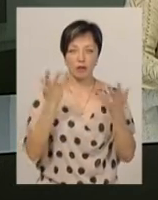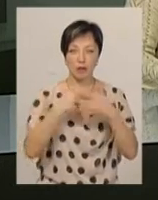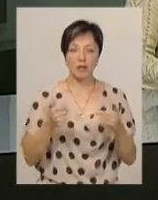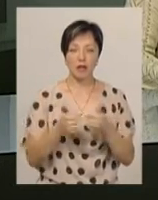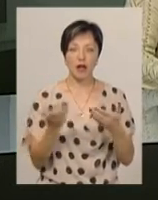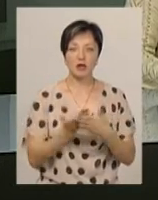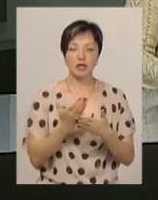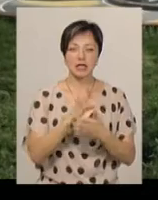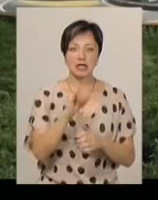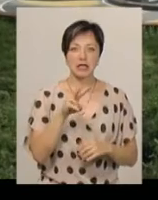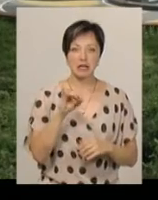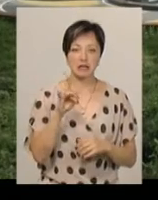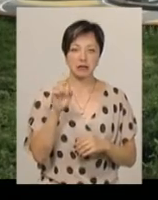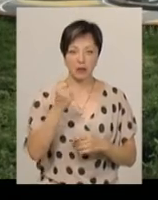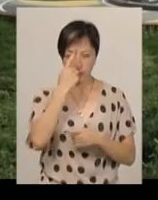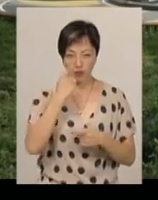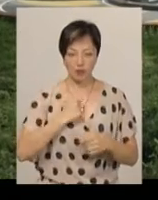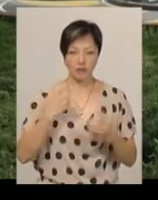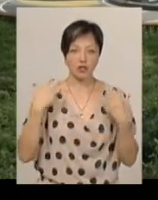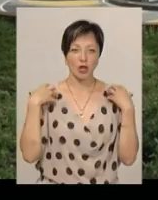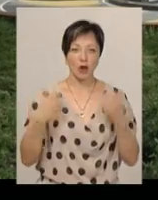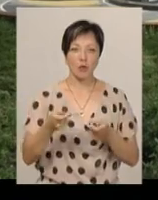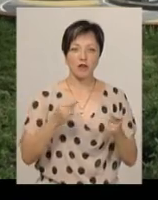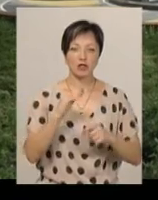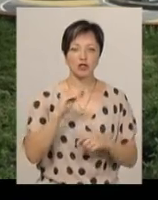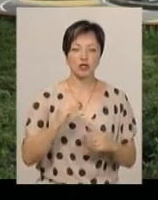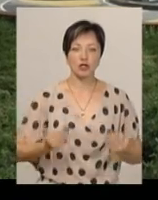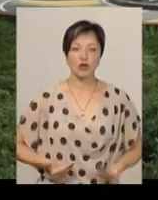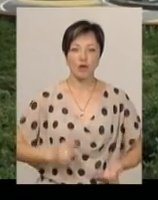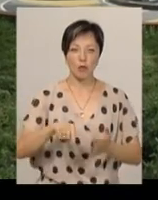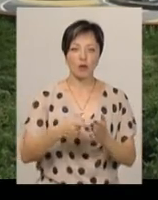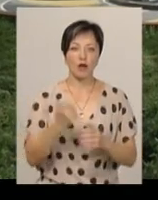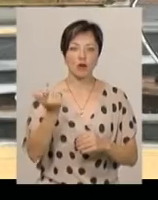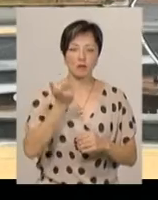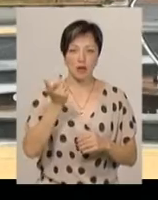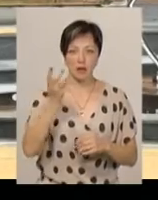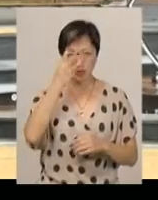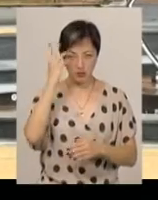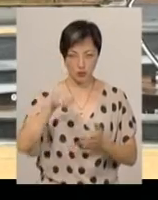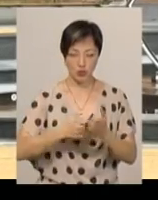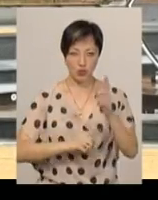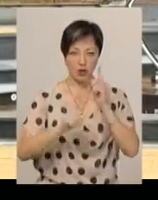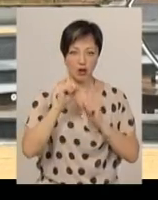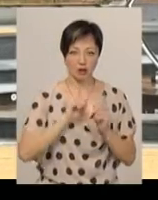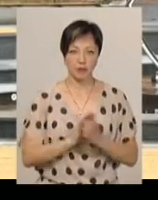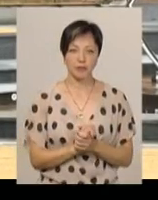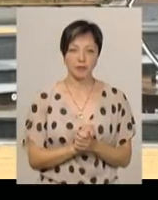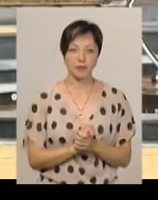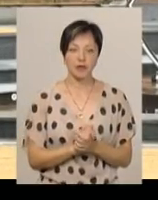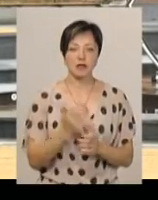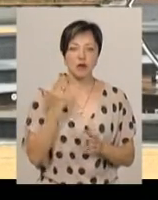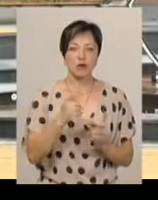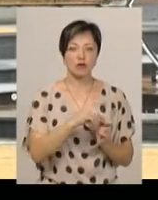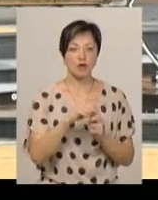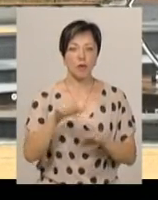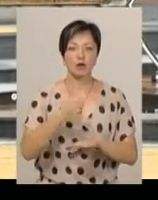кінотеатру «Селістром». Про це нам повідомив начальник управління житлово-комунального господарства Хмельницької міської ради Василь Новачок. За його